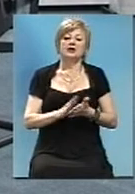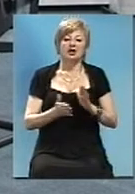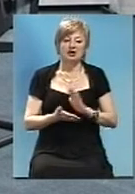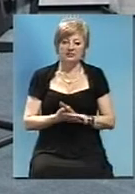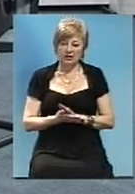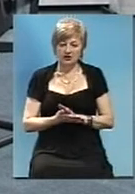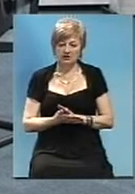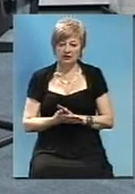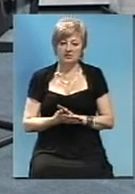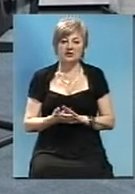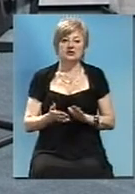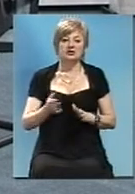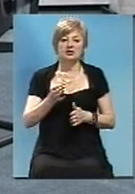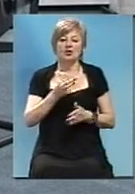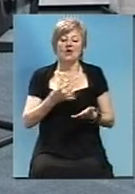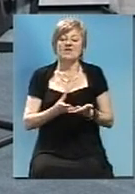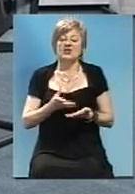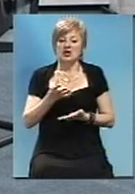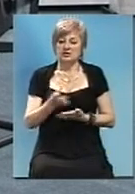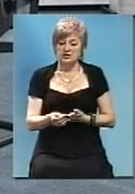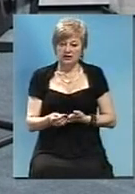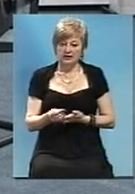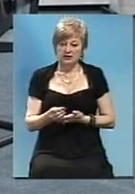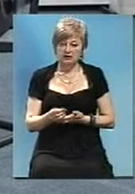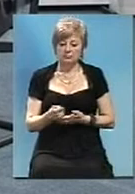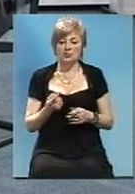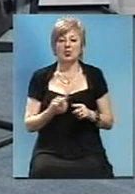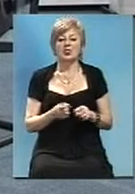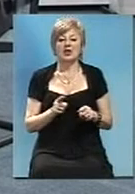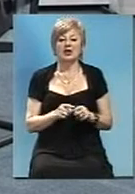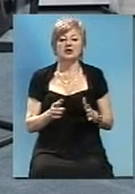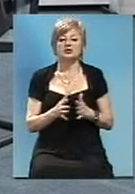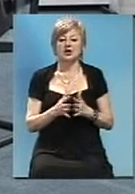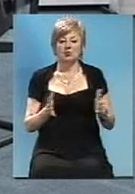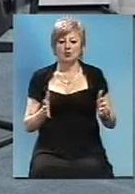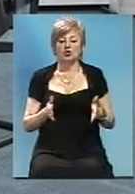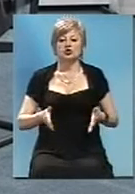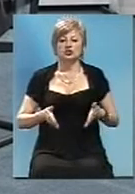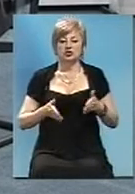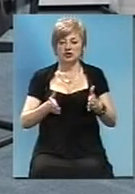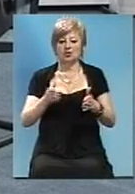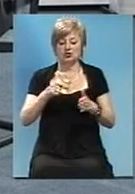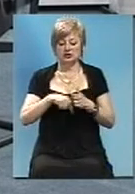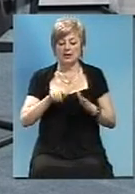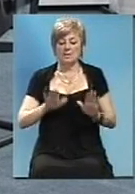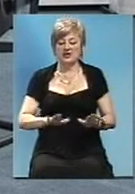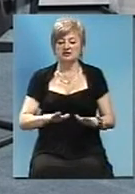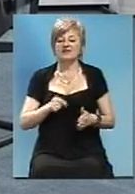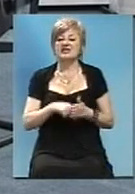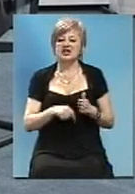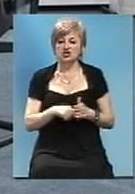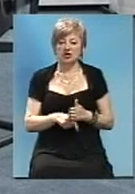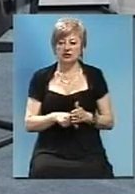ще софинансирование, скажем так. Это больше относится к дорогам местного значения. К нам это не